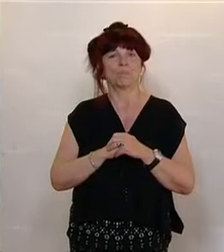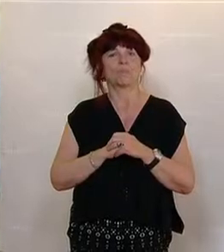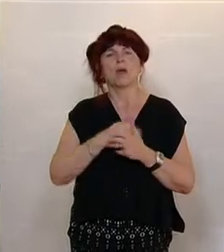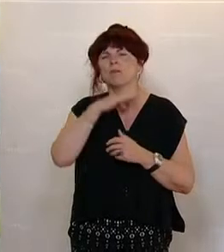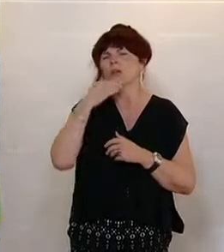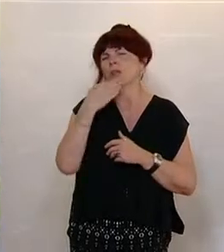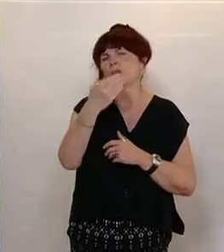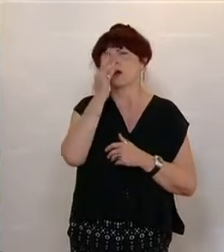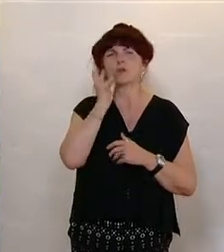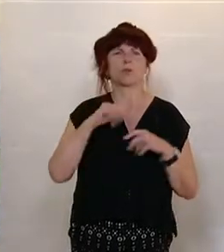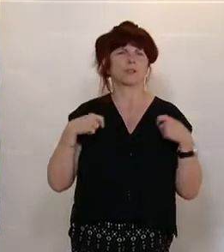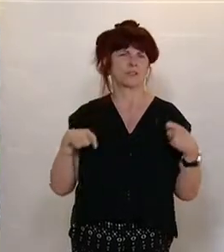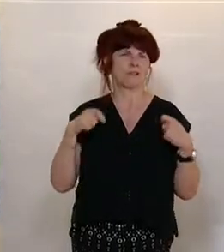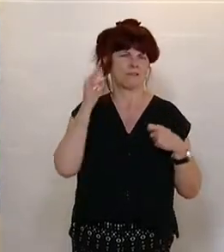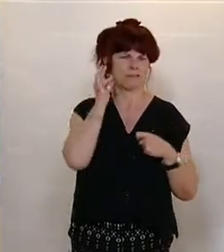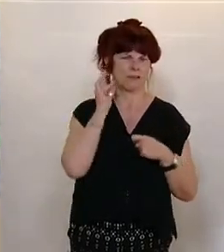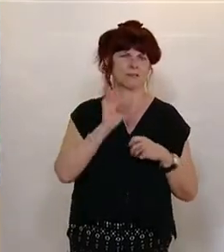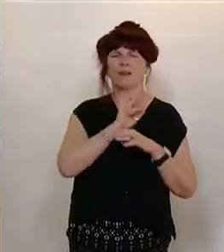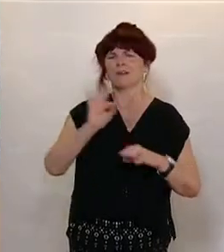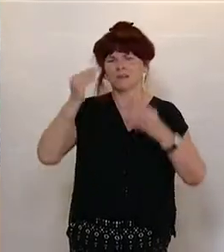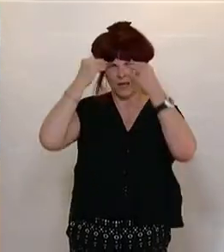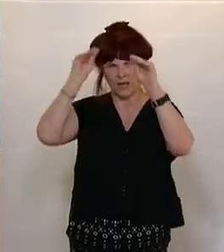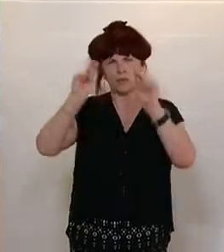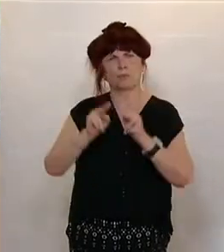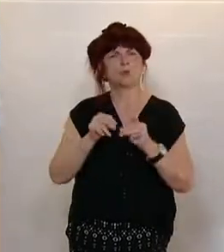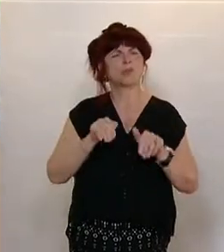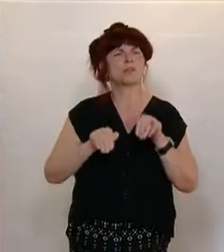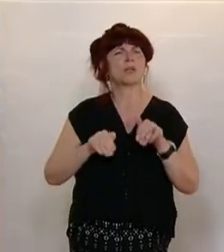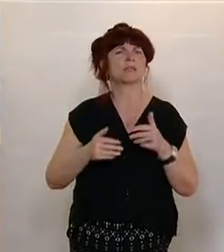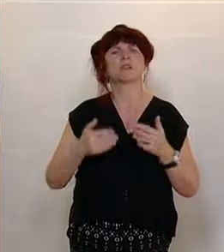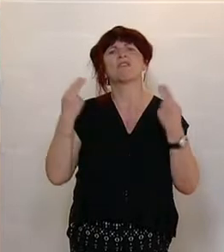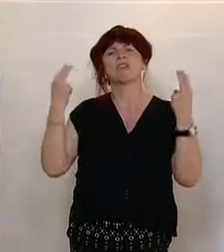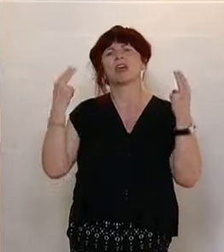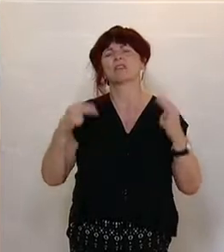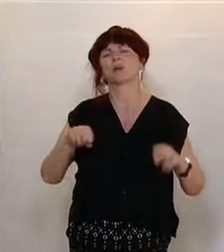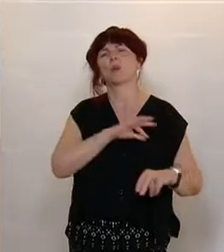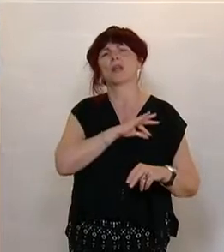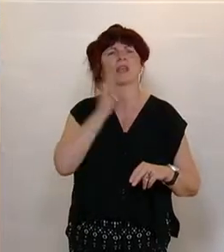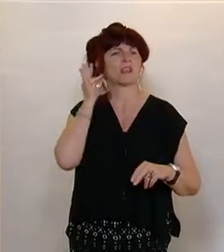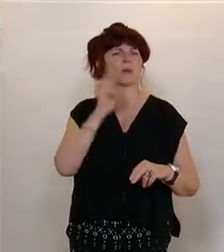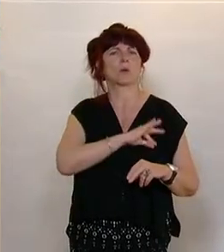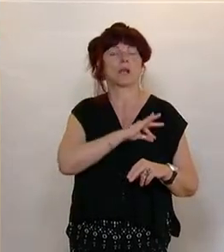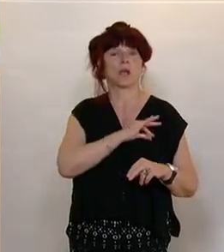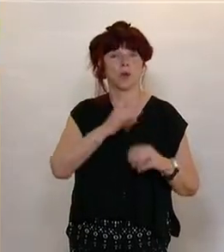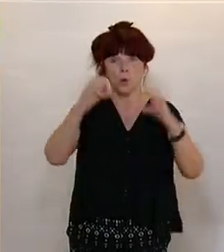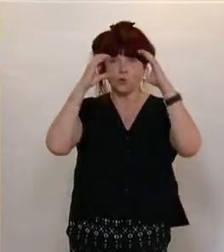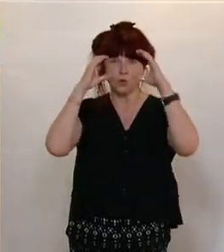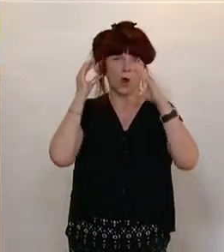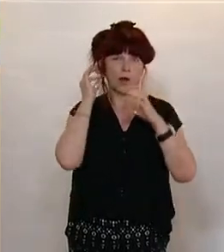Nächste Rednerin ist von den Grünen, Meri Dysoski. Bundesminister, werte Kolleginnen und Kollegen, sehr geehrte Zuseherinnen und Zuseher,